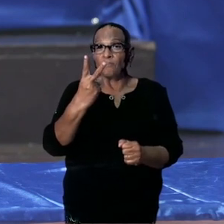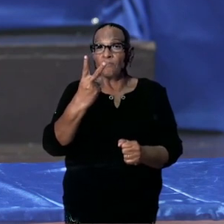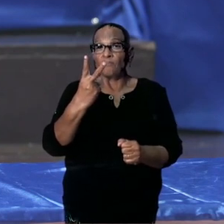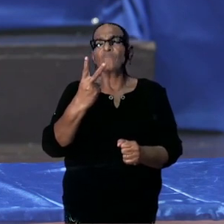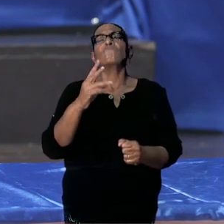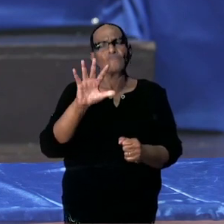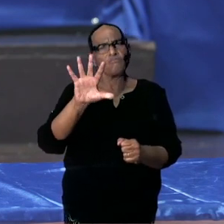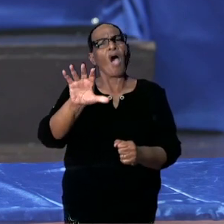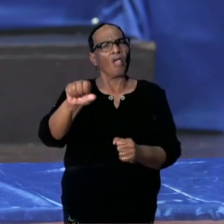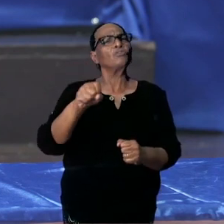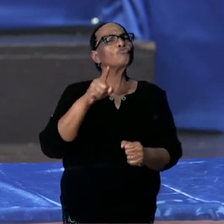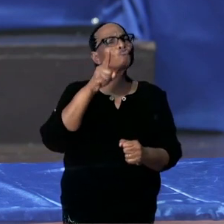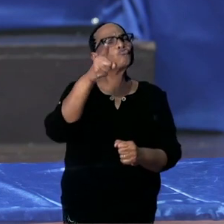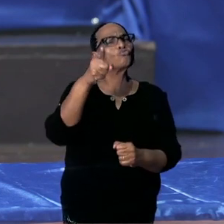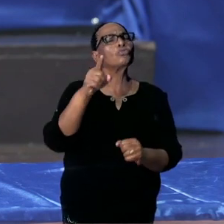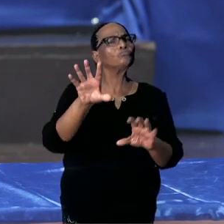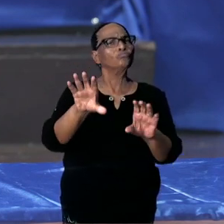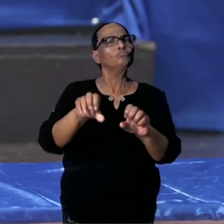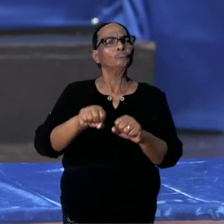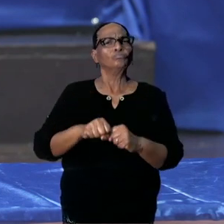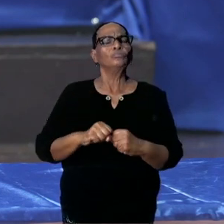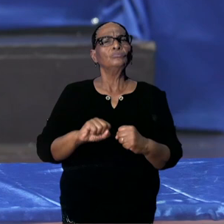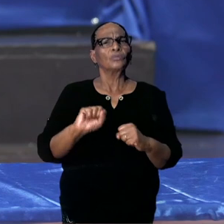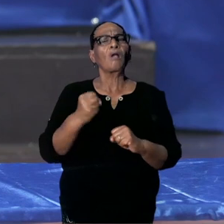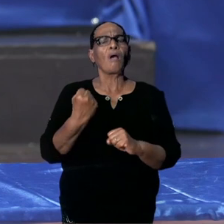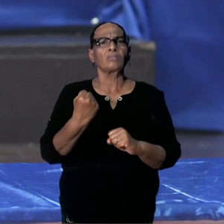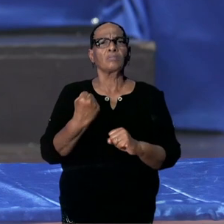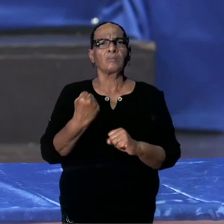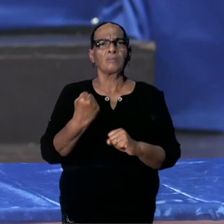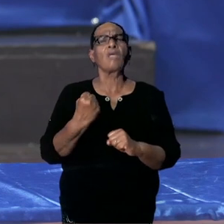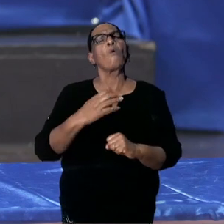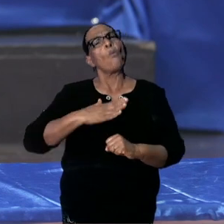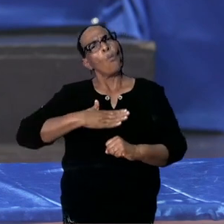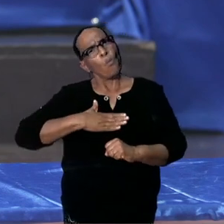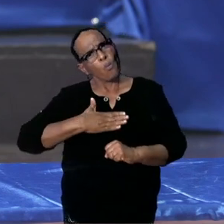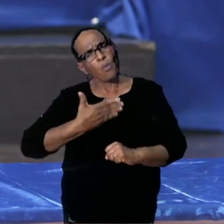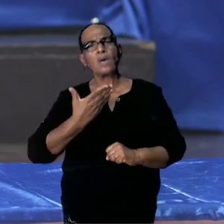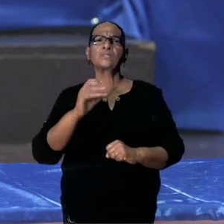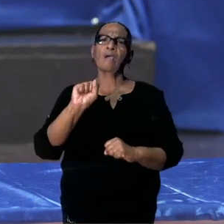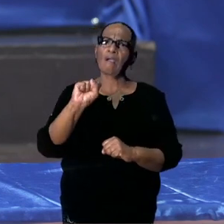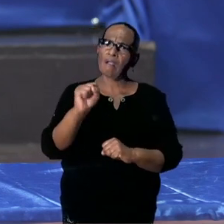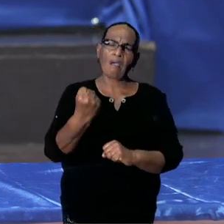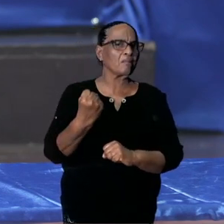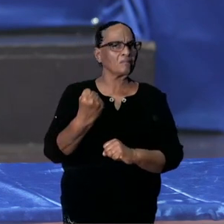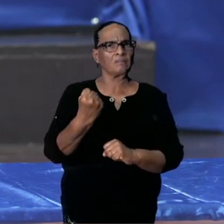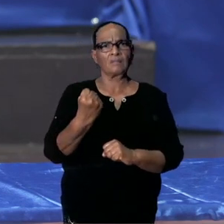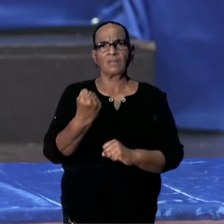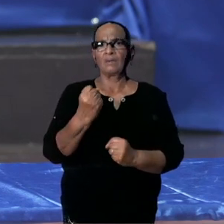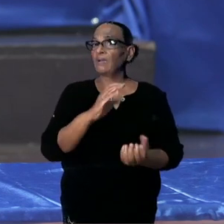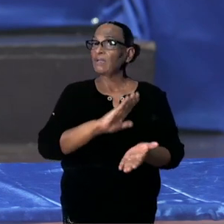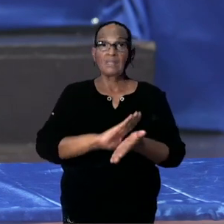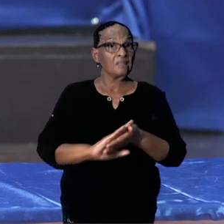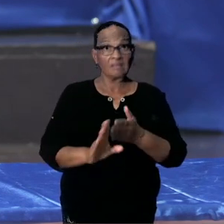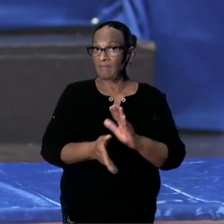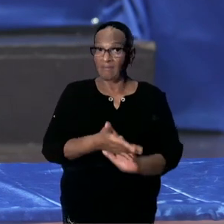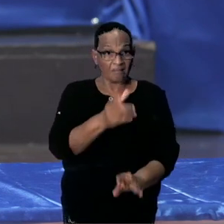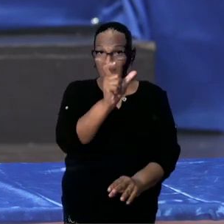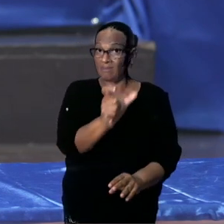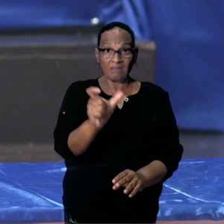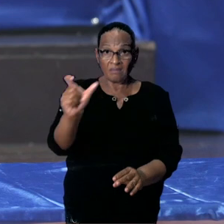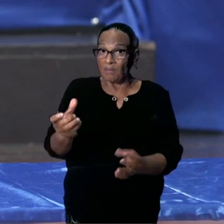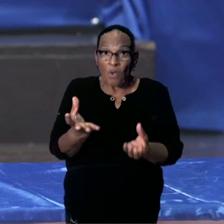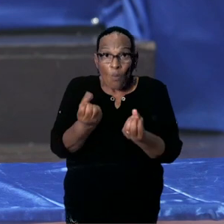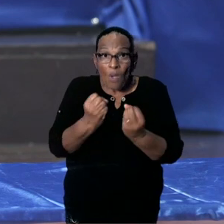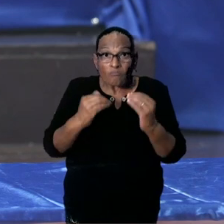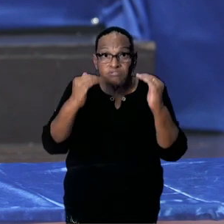behalen van onze doelen en het behalen van onze wensen. Want niemand wil natuurlijk stegingen